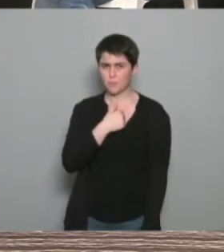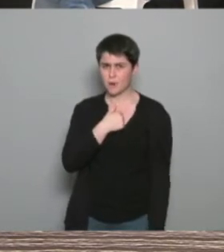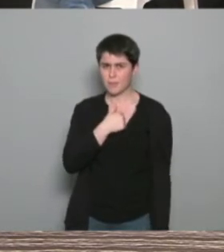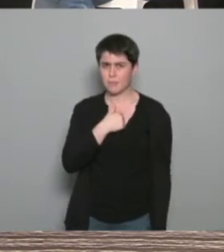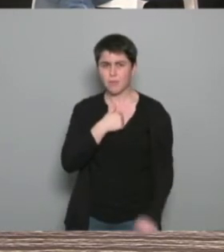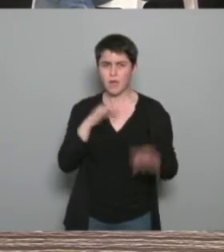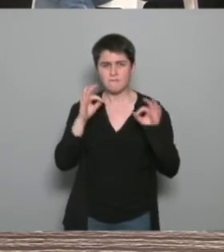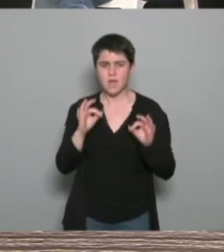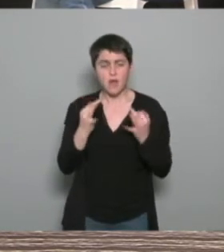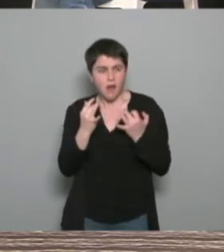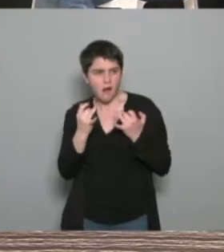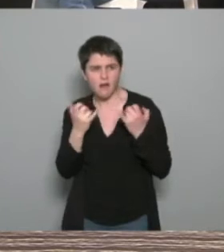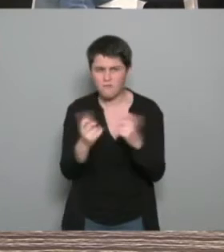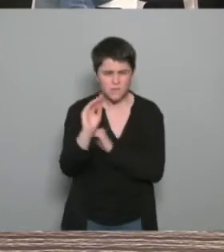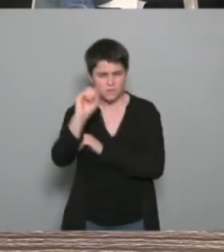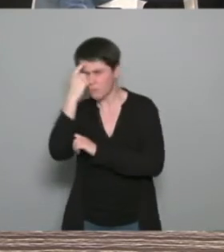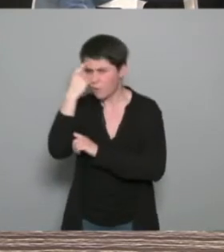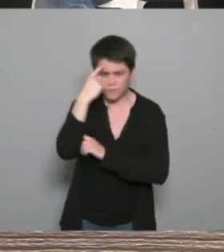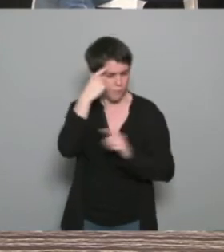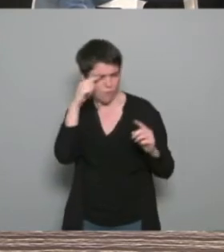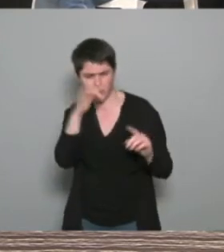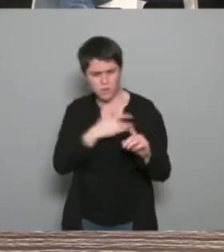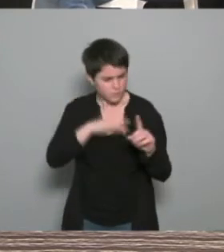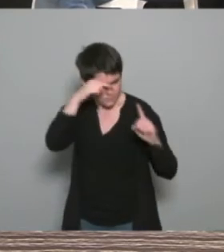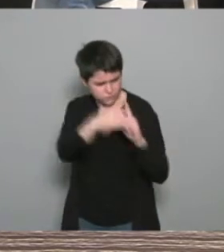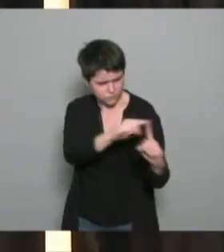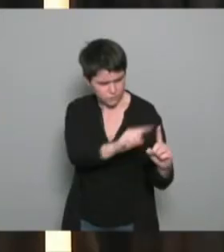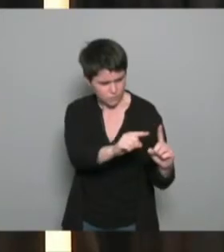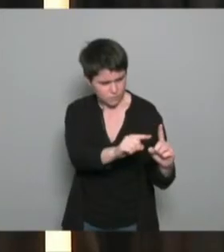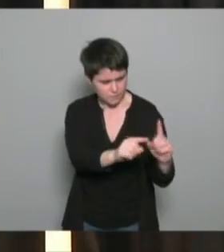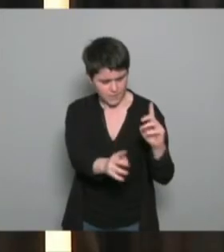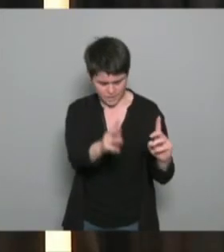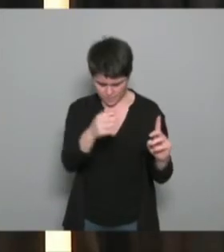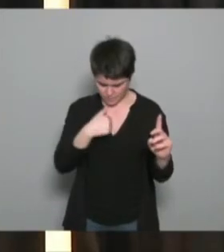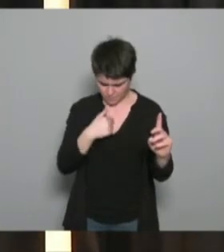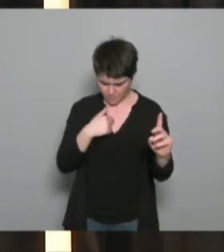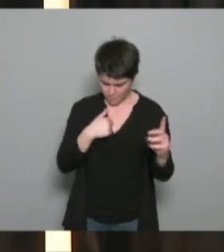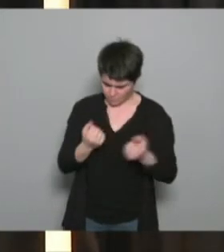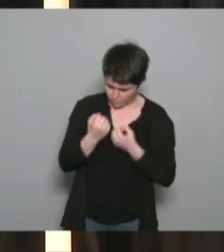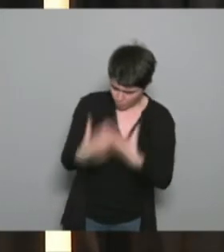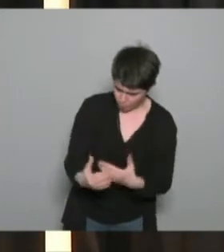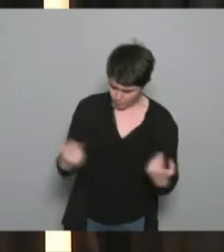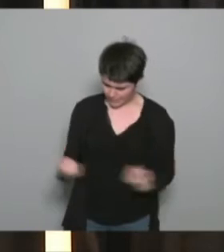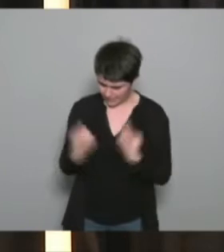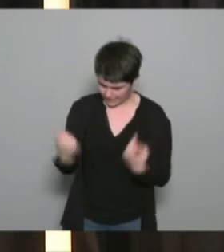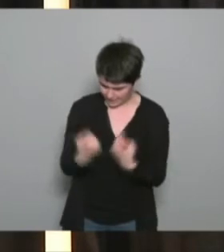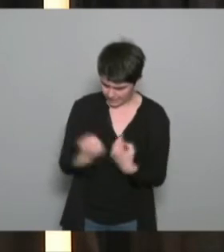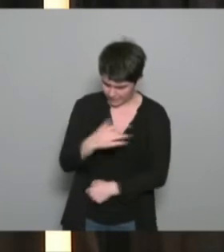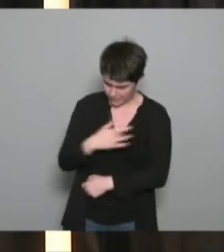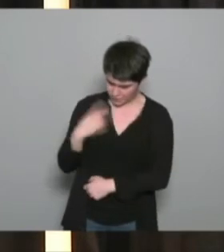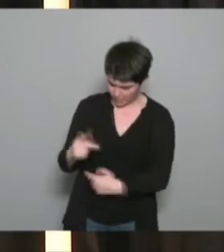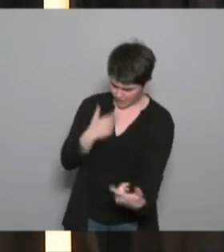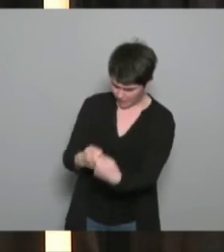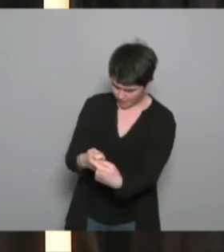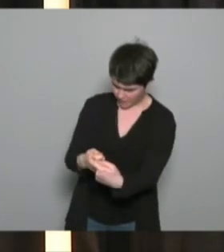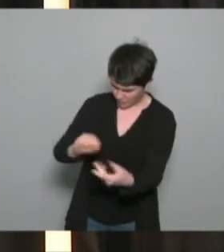démarche santé volontaire est-ce que je suis sûr que ce que je fais n'impacte pas sa santé est-ce qu'ils sont dans cette configuration alors je